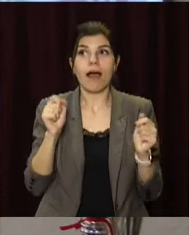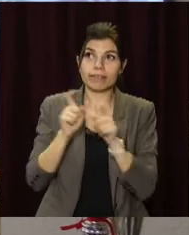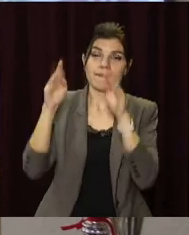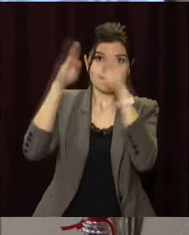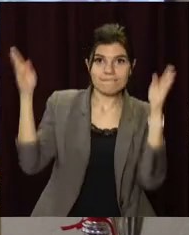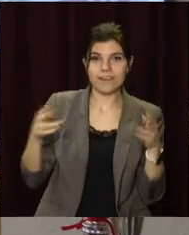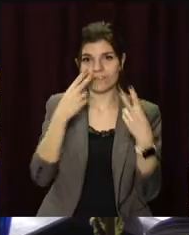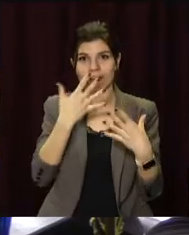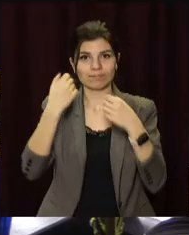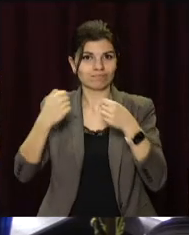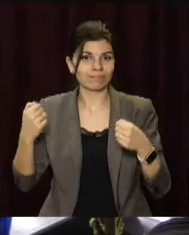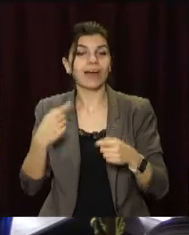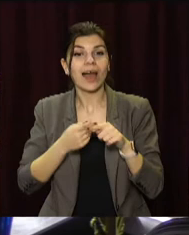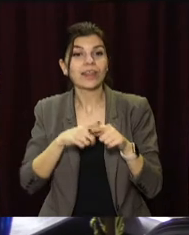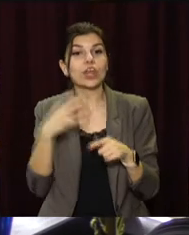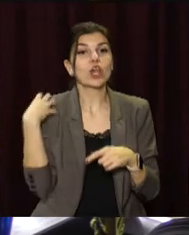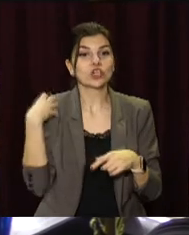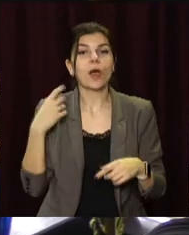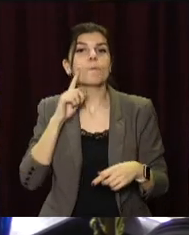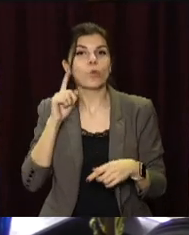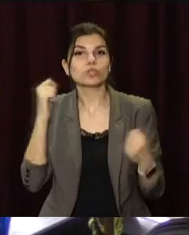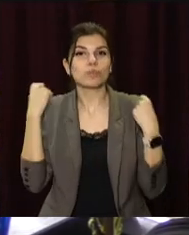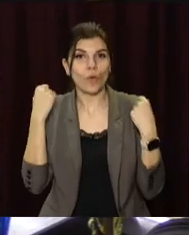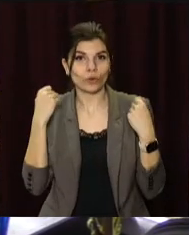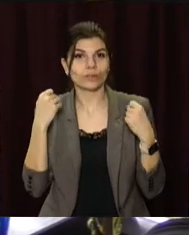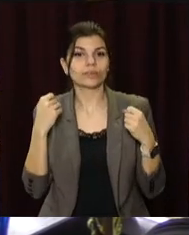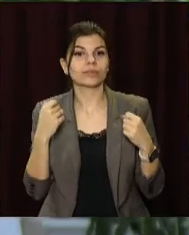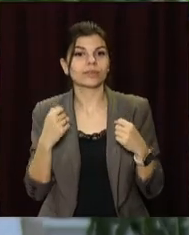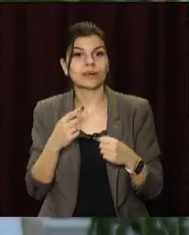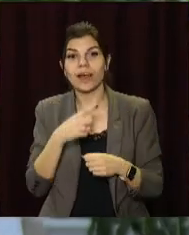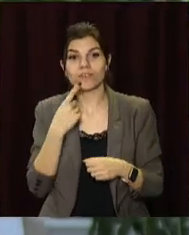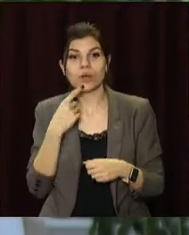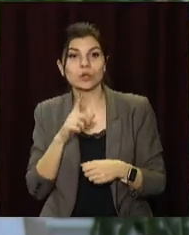спортивної експозиції і начальник управління молоді та спорту Едуард Коряк.